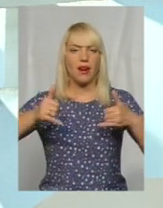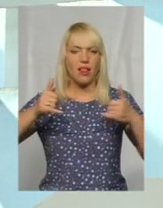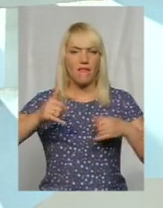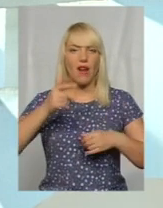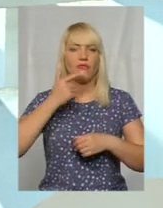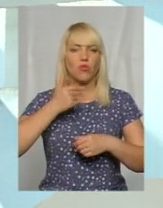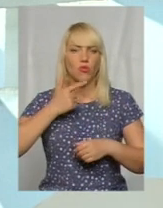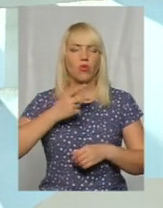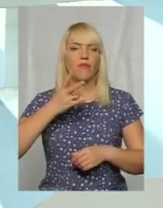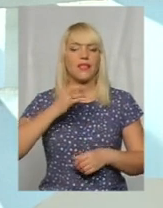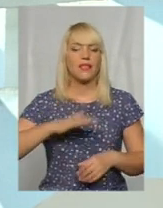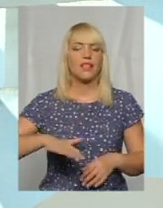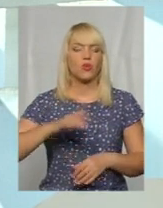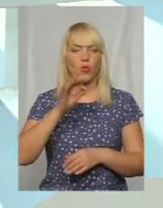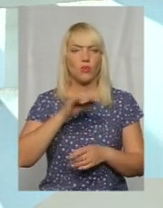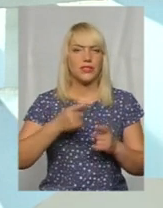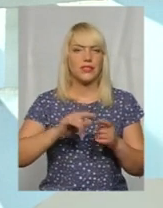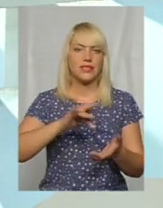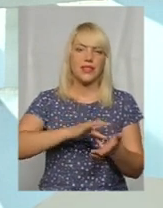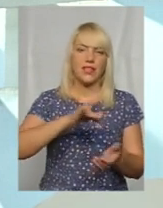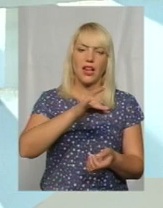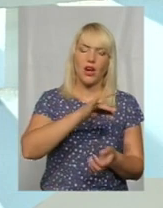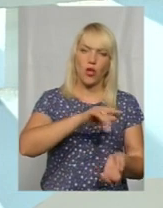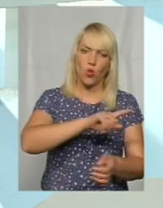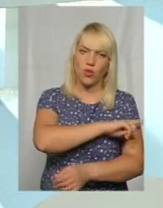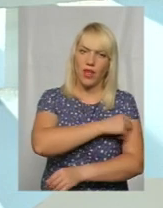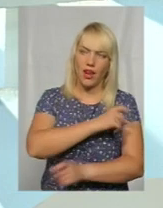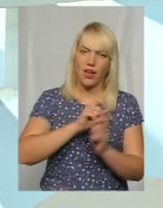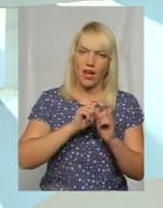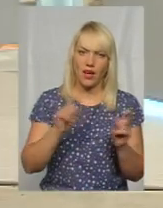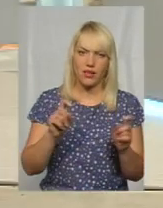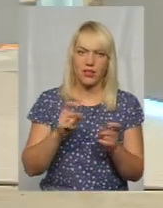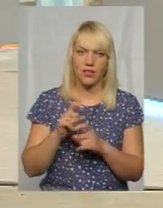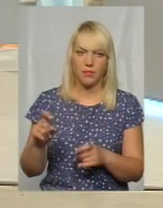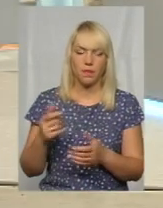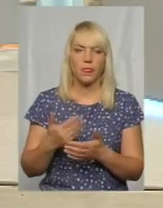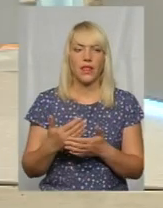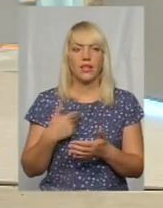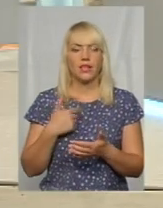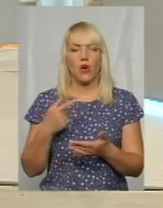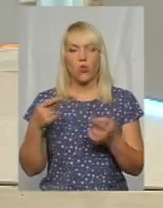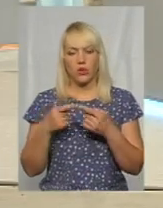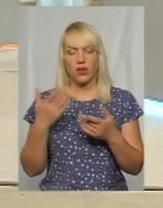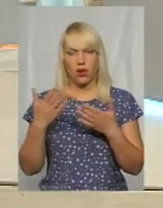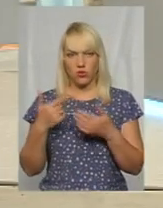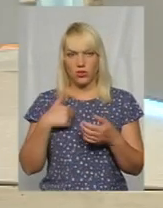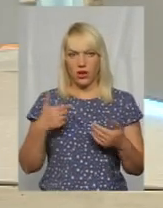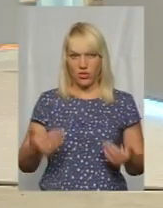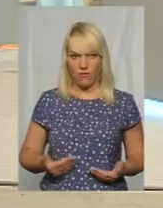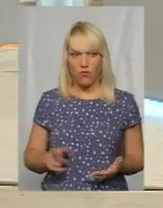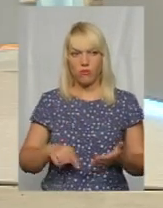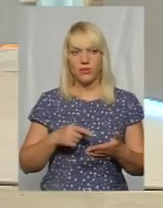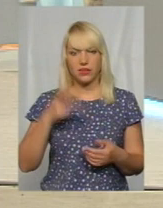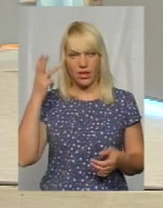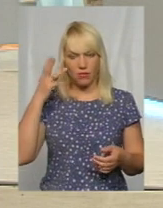території області, в основному це є центральні районні лікарні. Що вам я уточнюю, якщо я мешкаю в Хмельницькому, я можу здати кров,